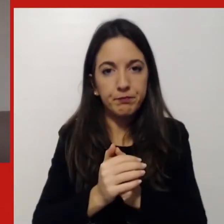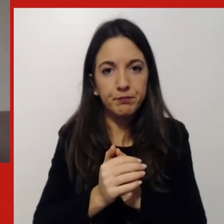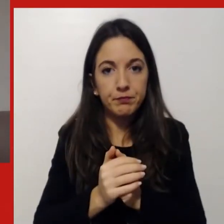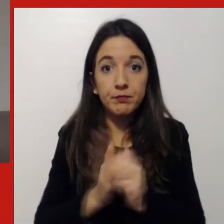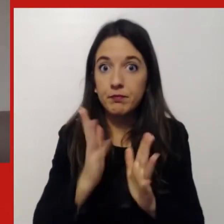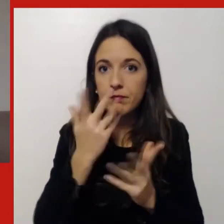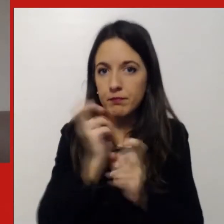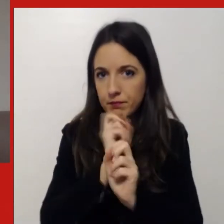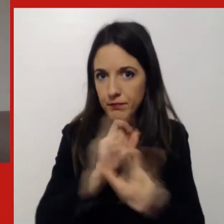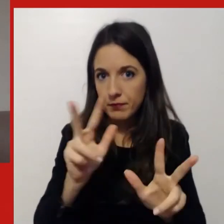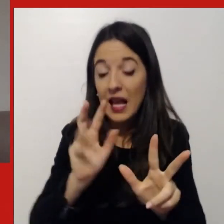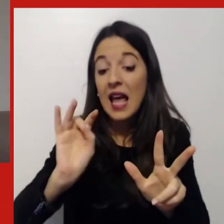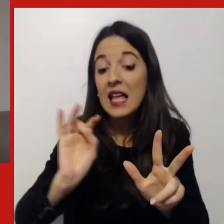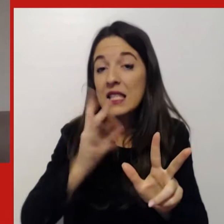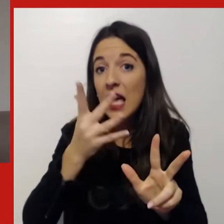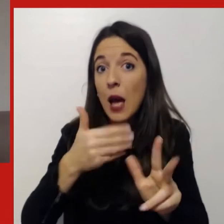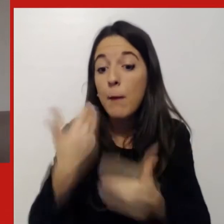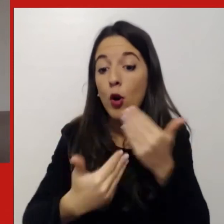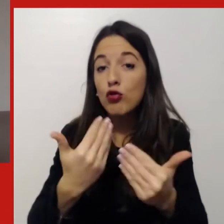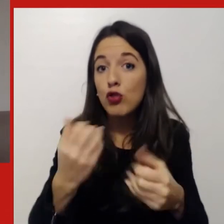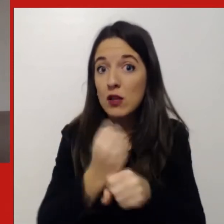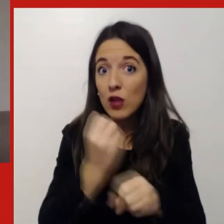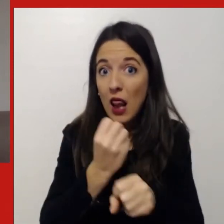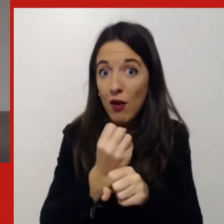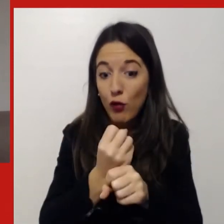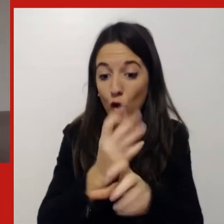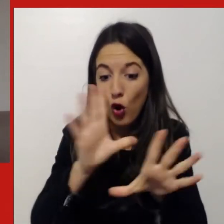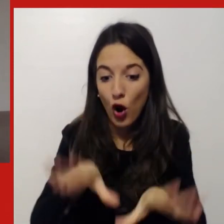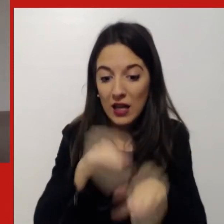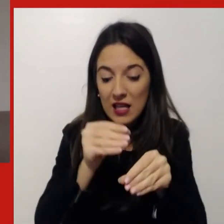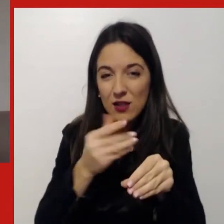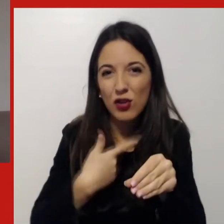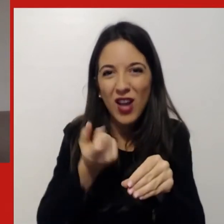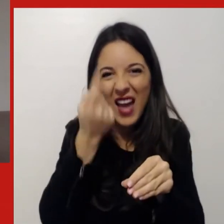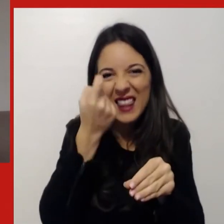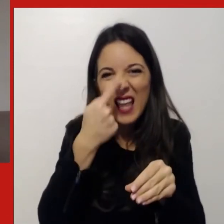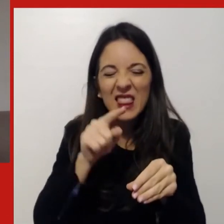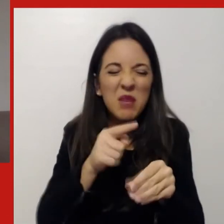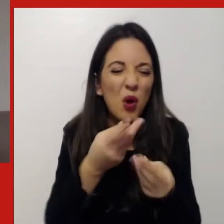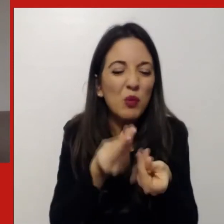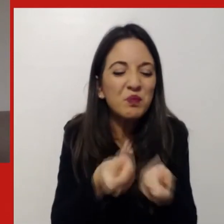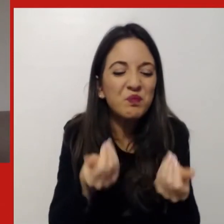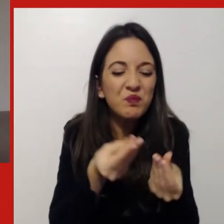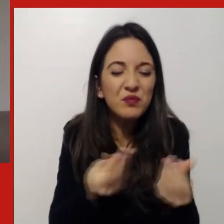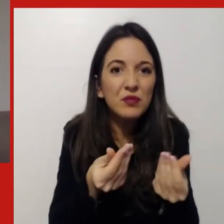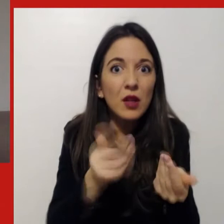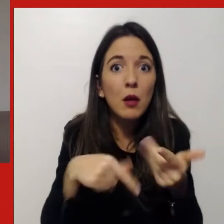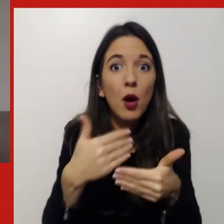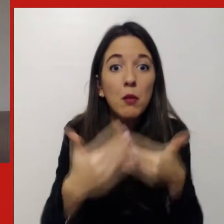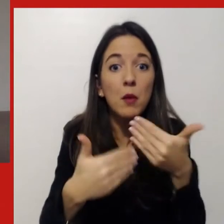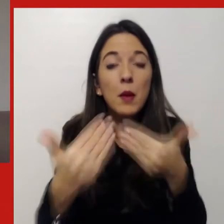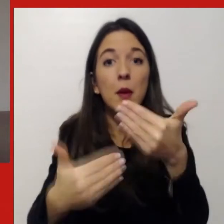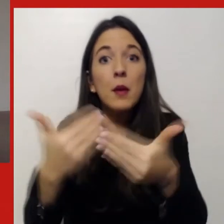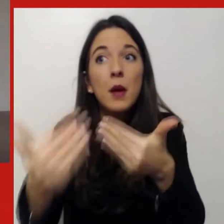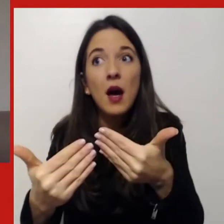'inizio del processo di lavoro ci buttate dei povere, sicuramente alla fine del processo vi ritroverete con un'idea molto meglio strutturata